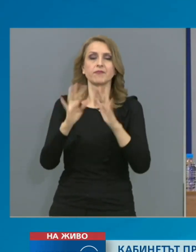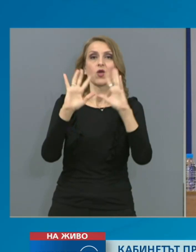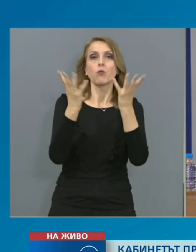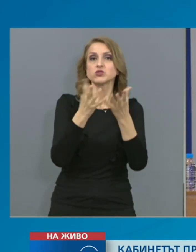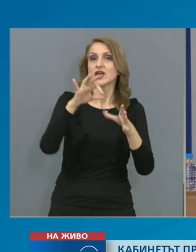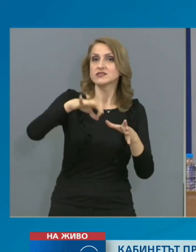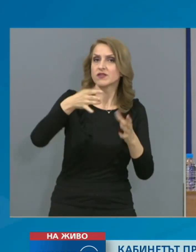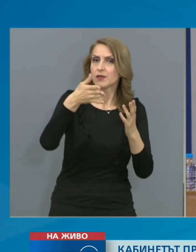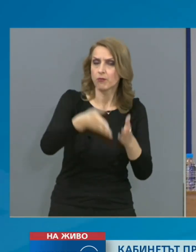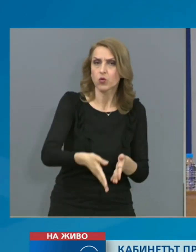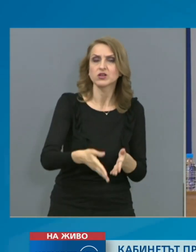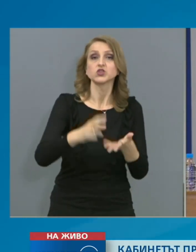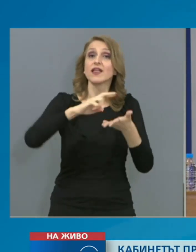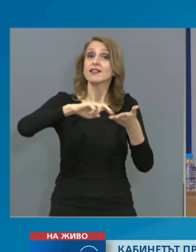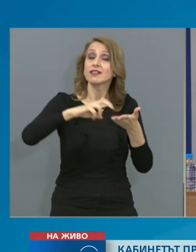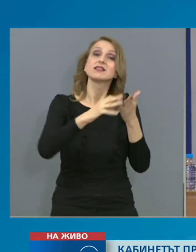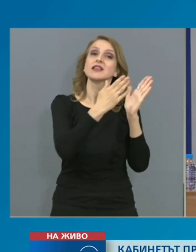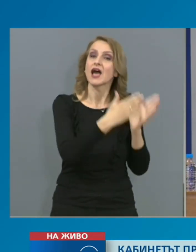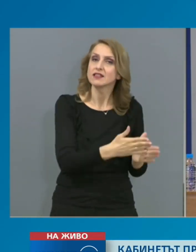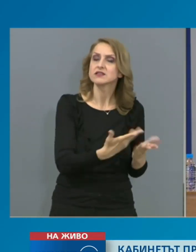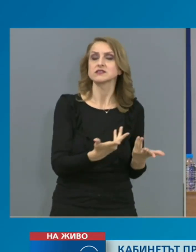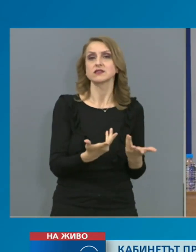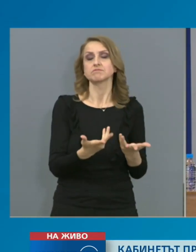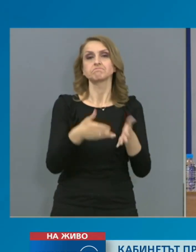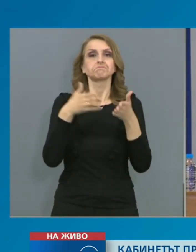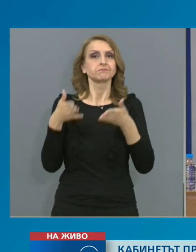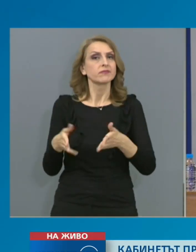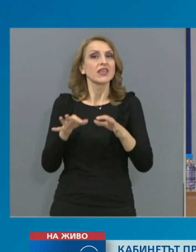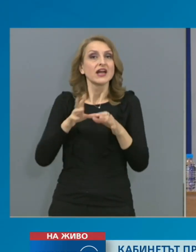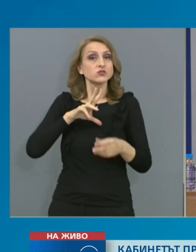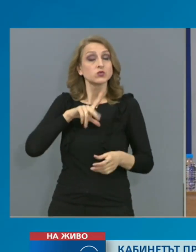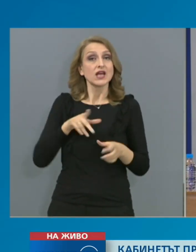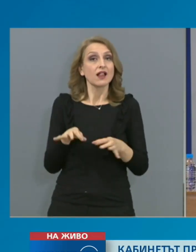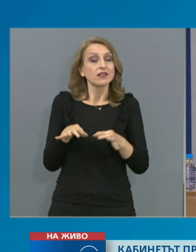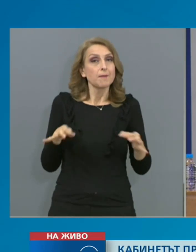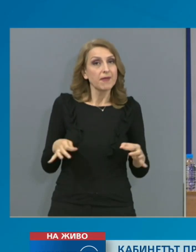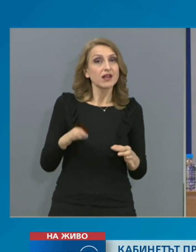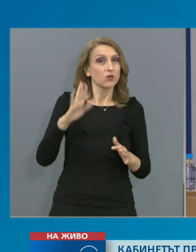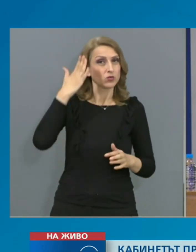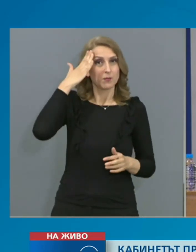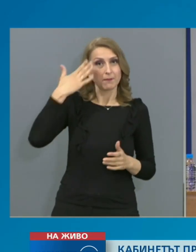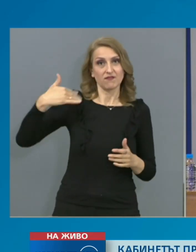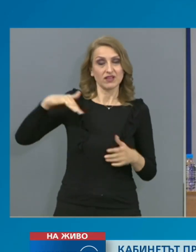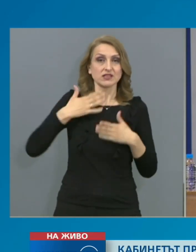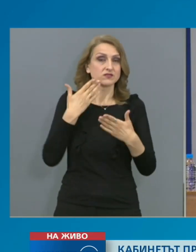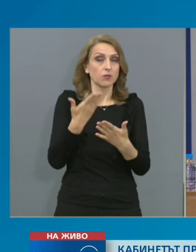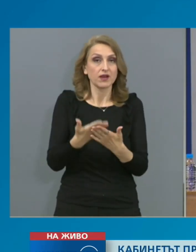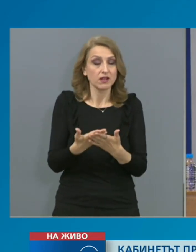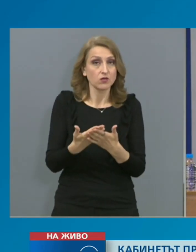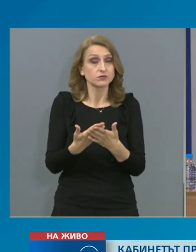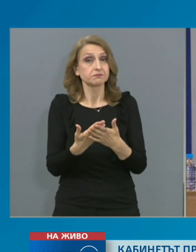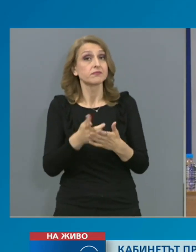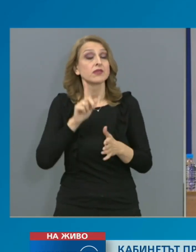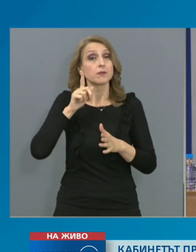в областта на данночното законодателство, в областта на социалните мерки, които правителството предложи, биха